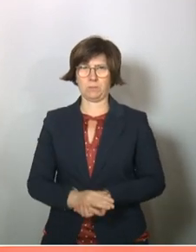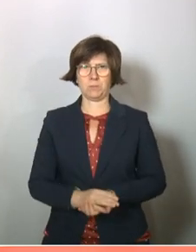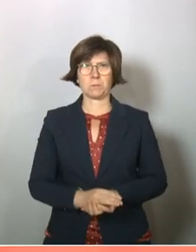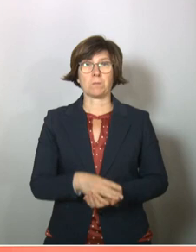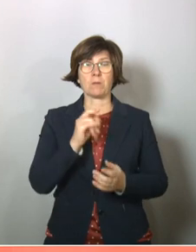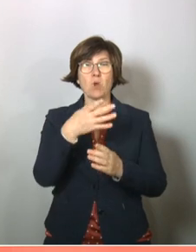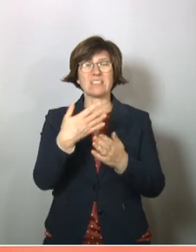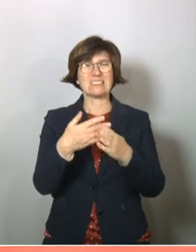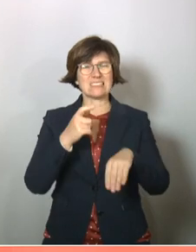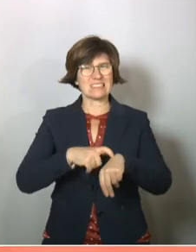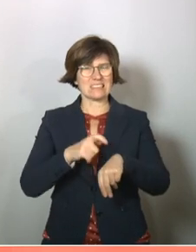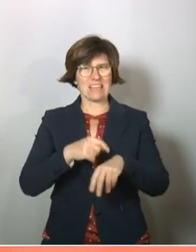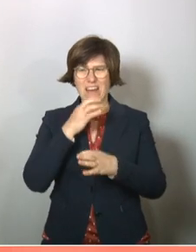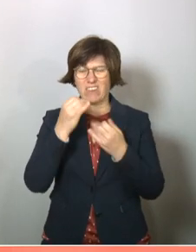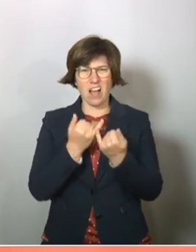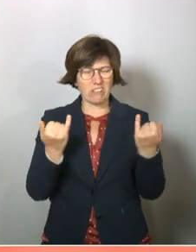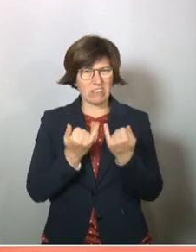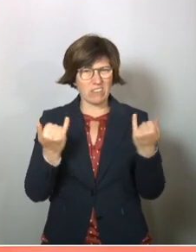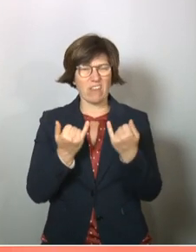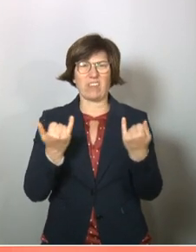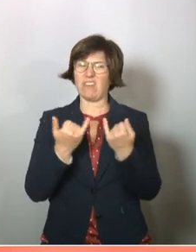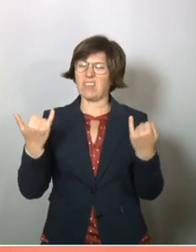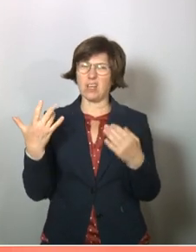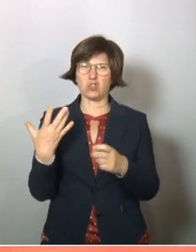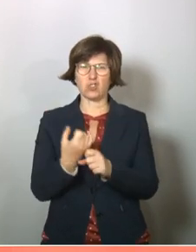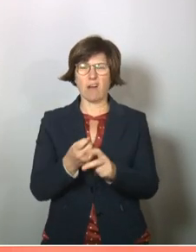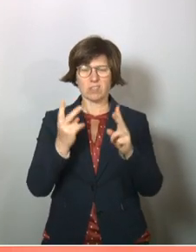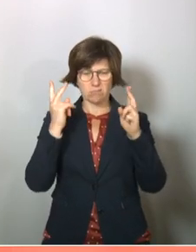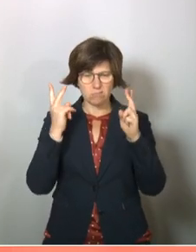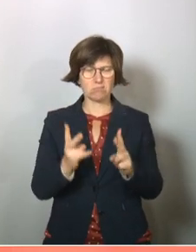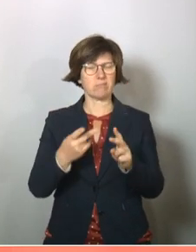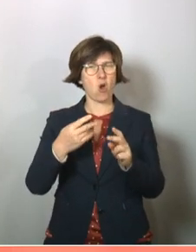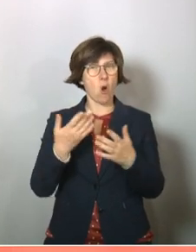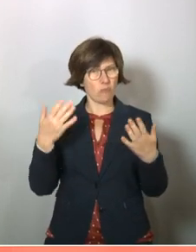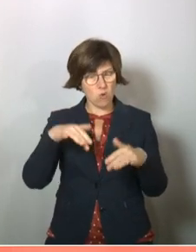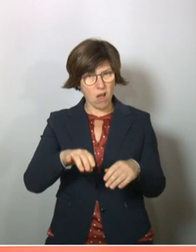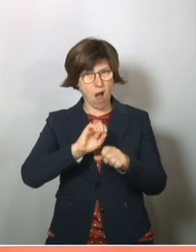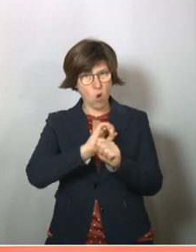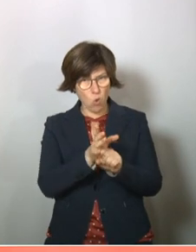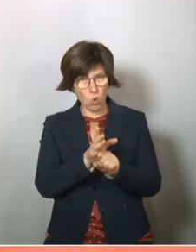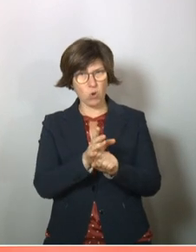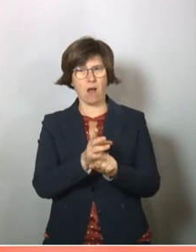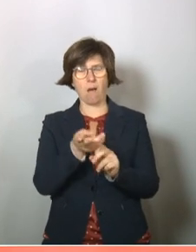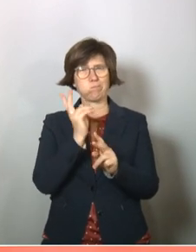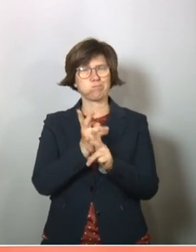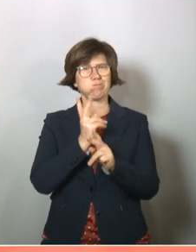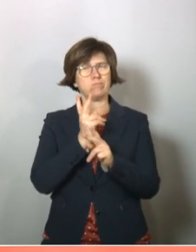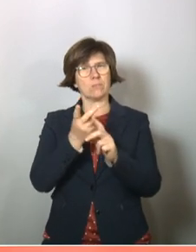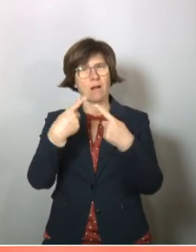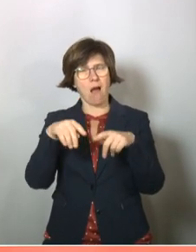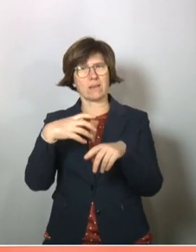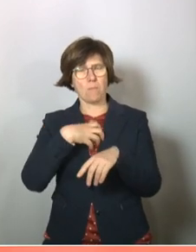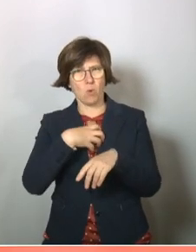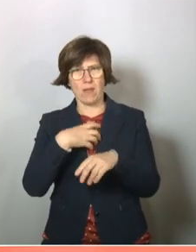Das heißt, in der Zeit stellt sich natürlich die Frage, wie schafft man es, trotz der Corona-Krise, auch auf die immer noch relevanten anderen